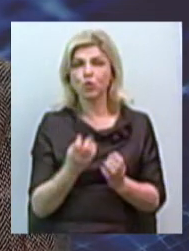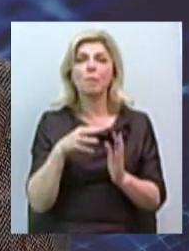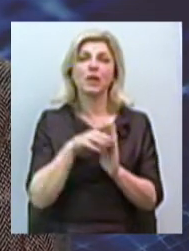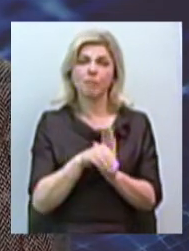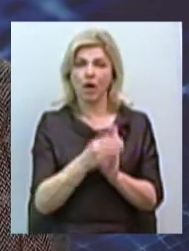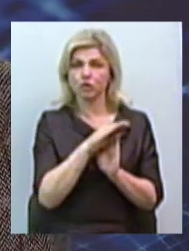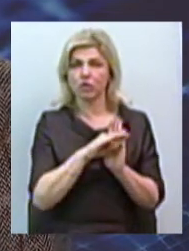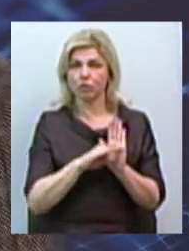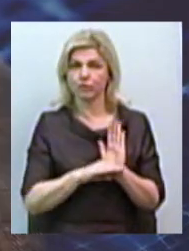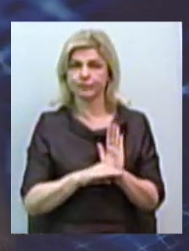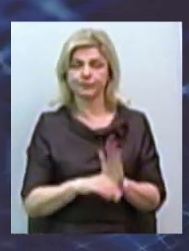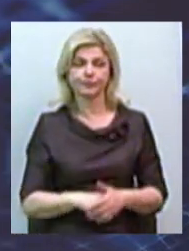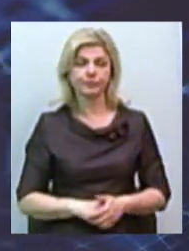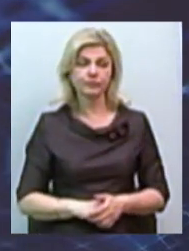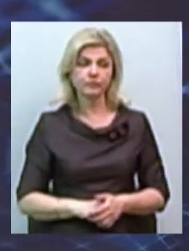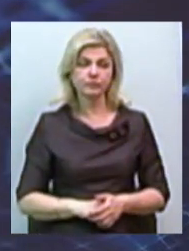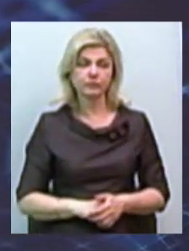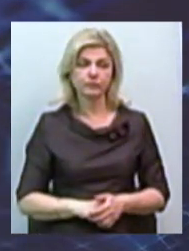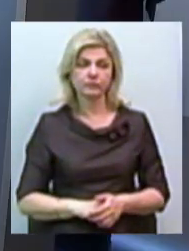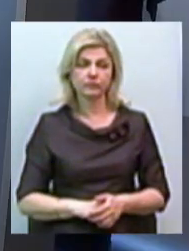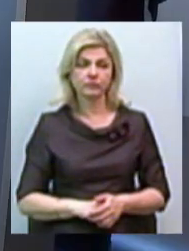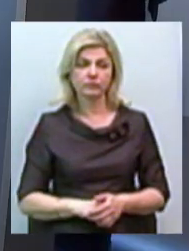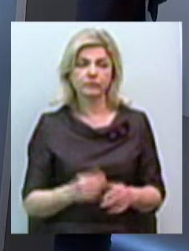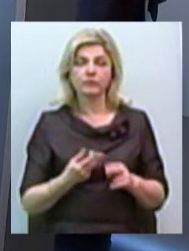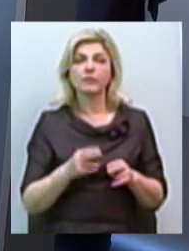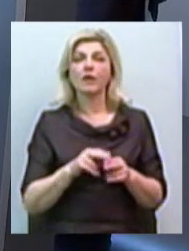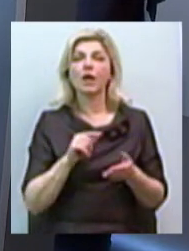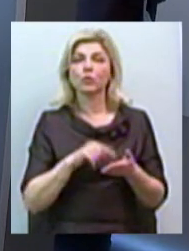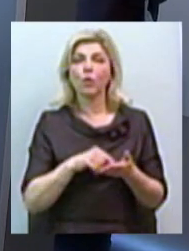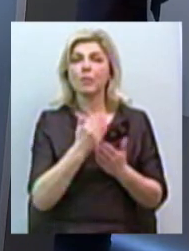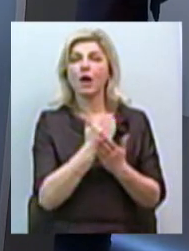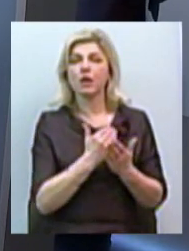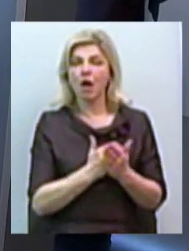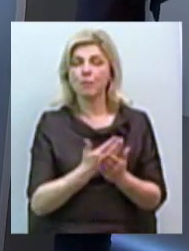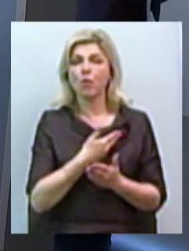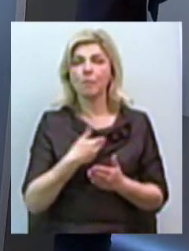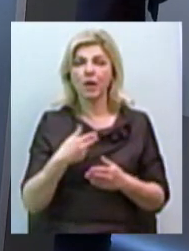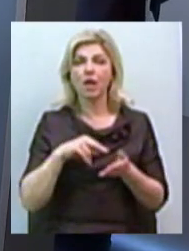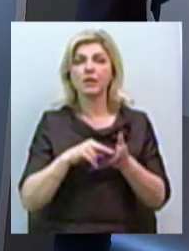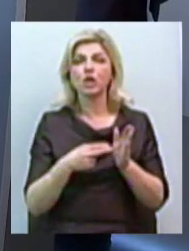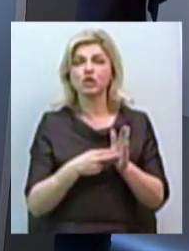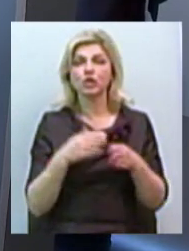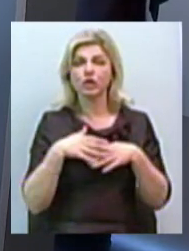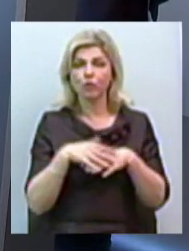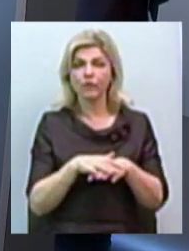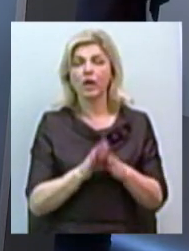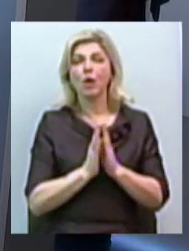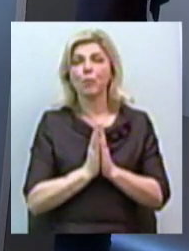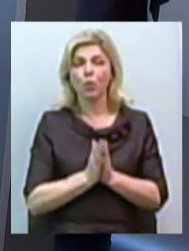Максим Петрович? На эту программу мы просим